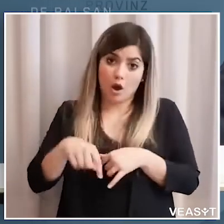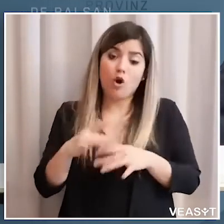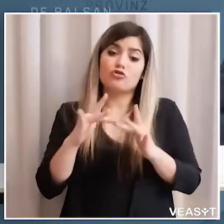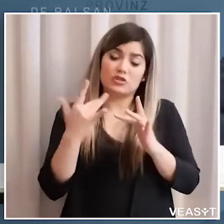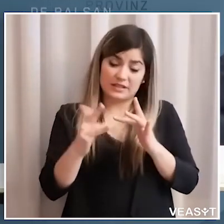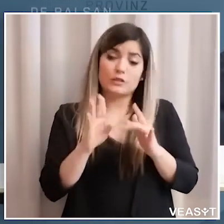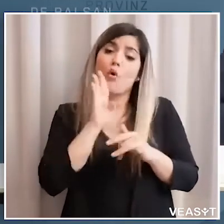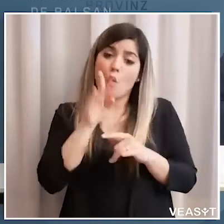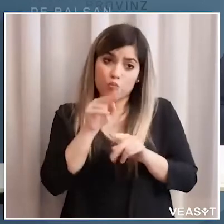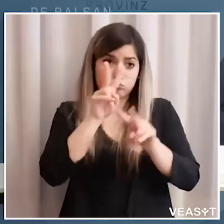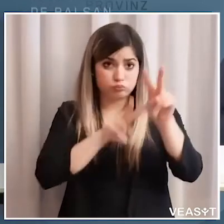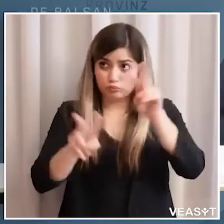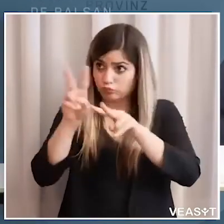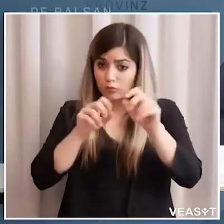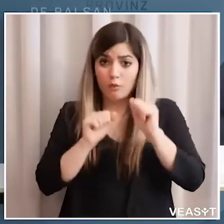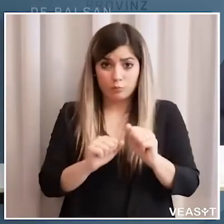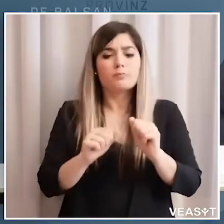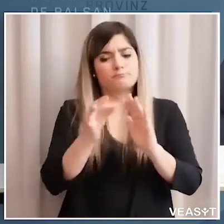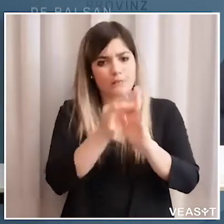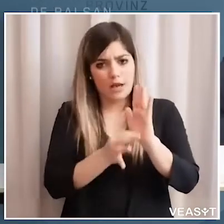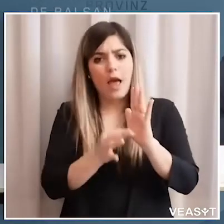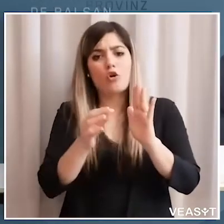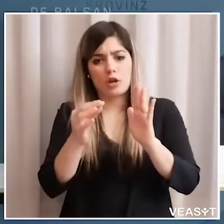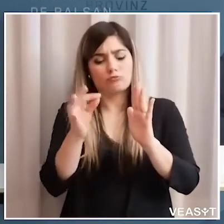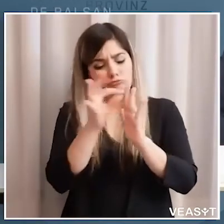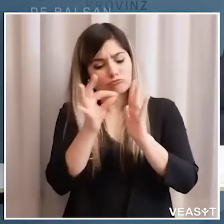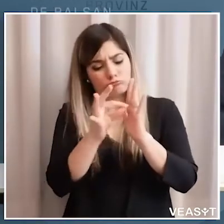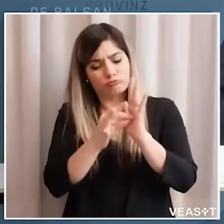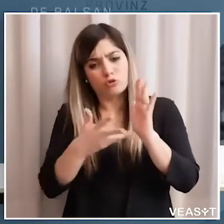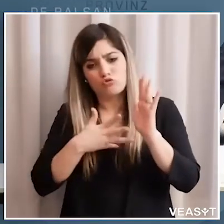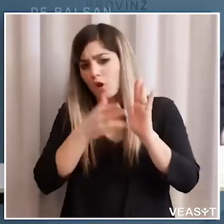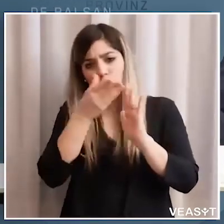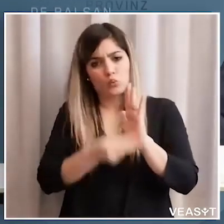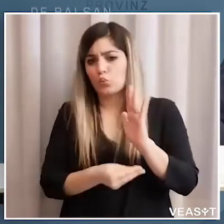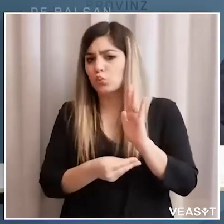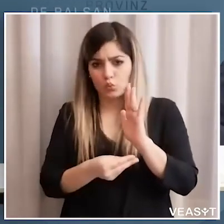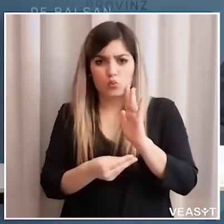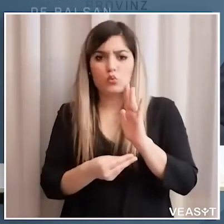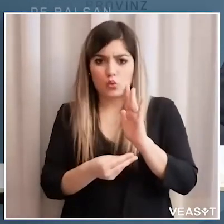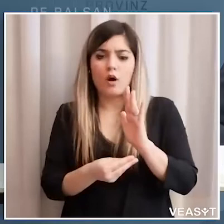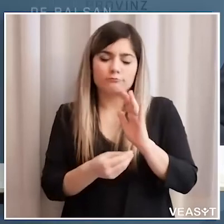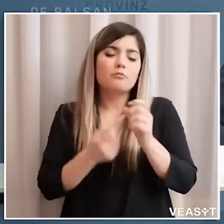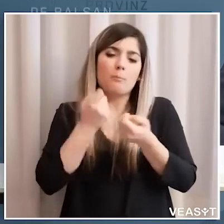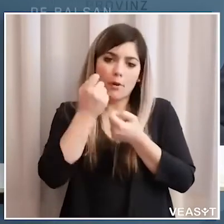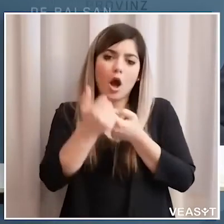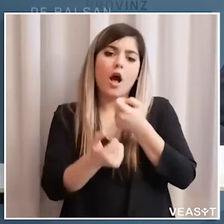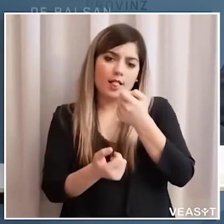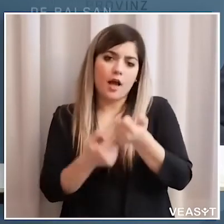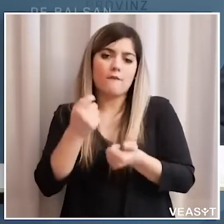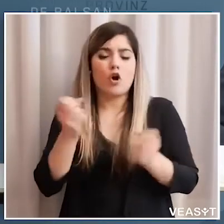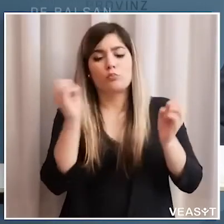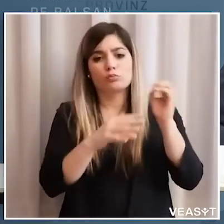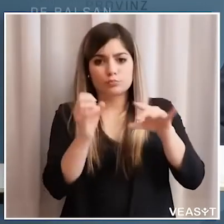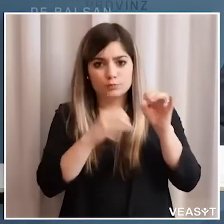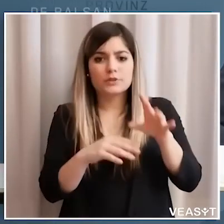si può consultare il sito e lì ci sono tutte le regole indicazioni e lì ci saranno ovviamente sempre di più man mano che